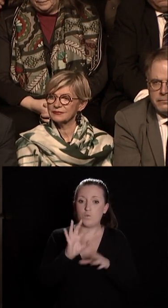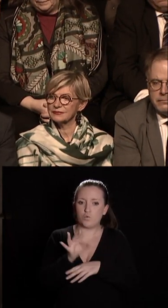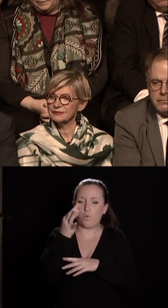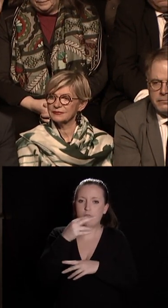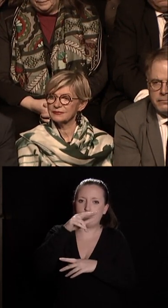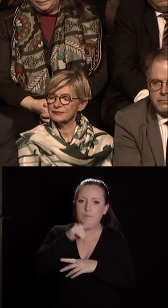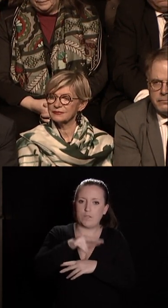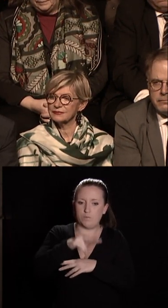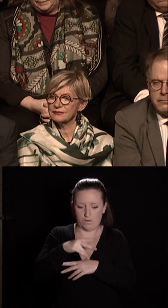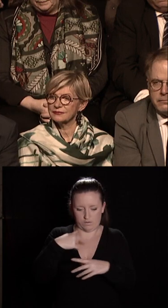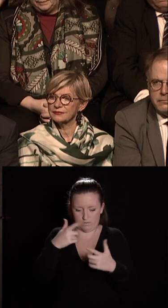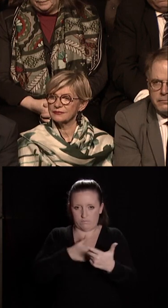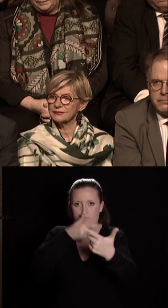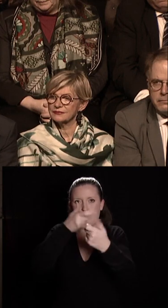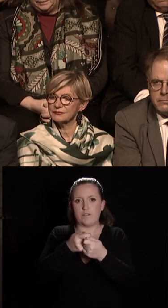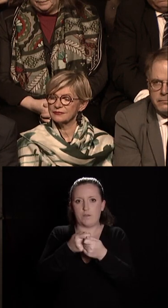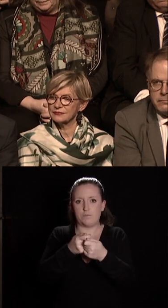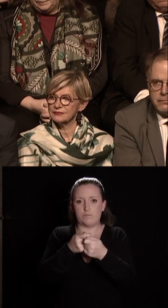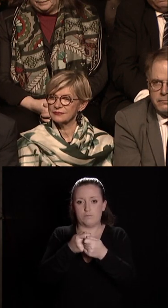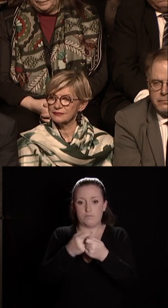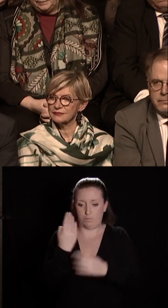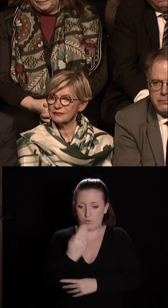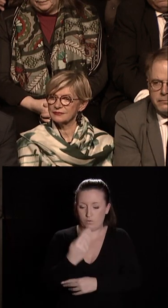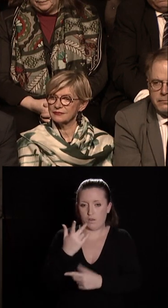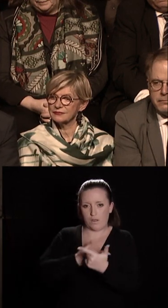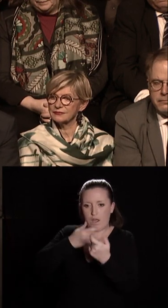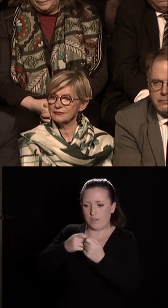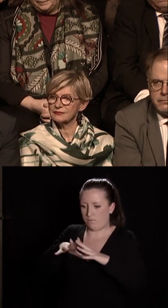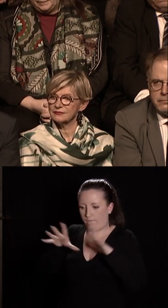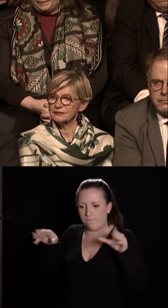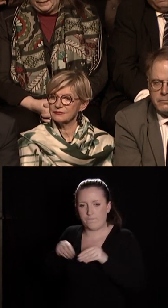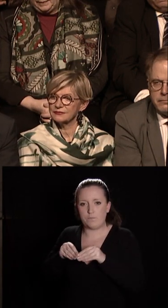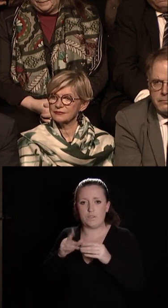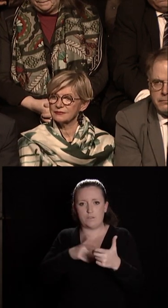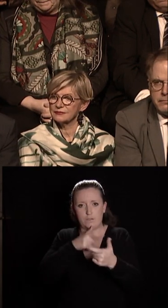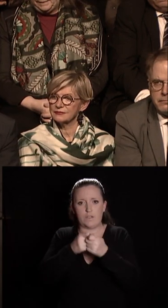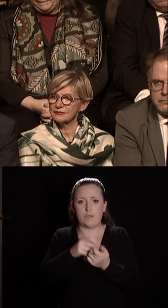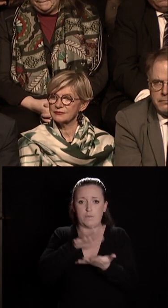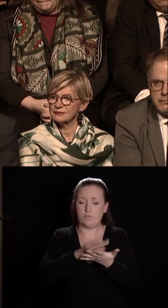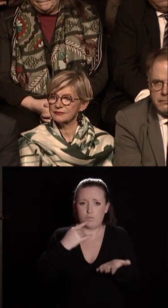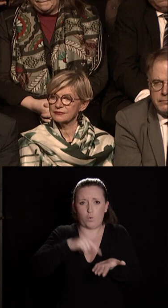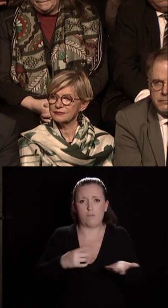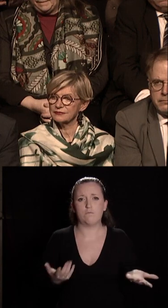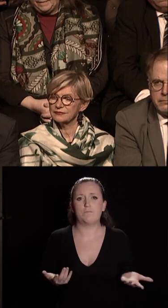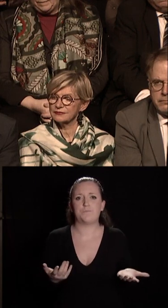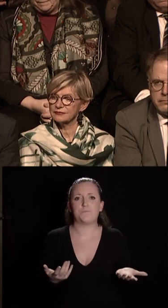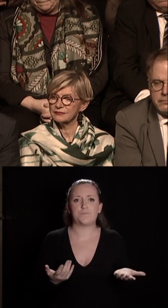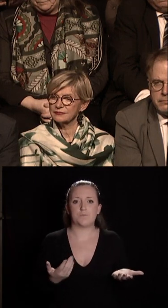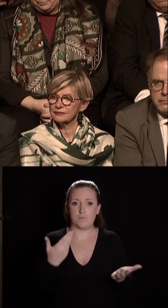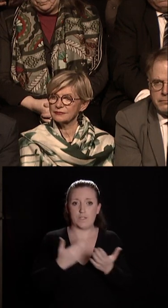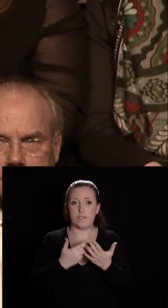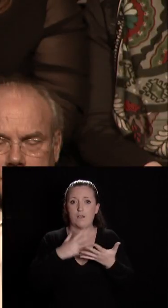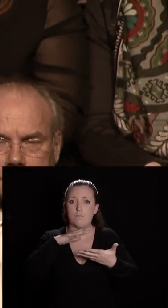correspondant à son besoin, à la composition de sa famille, à son âge, est un droit. C'est au cœur du pacte